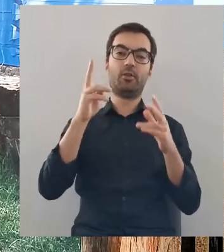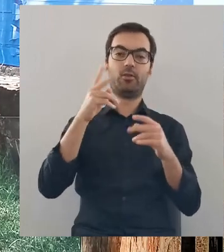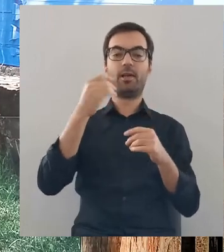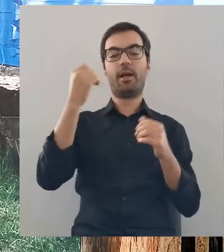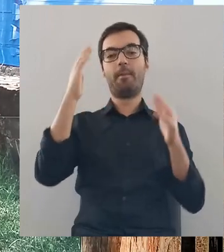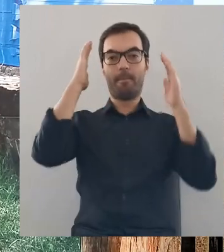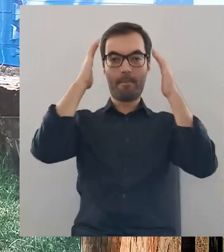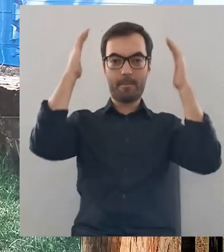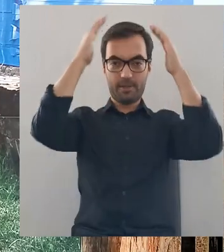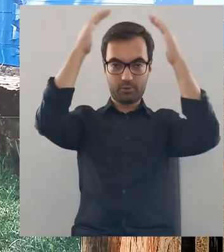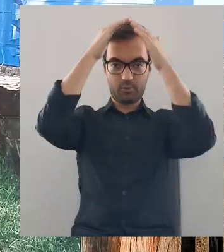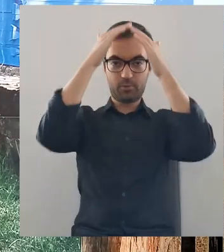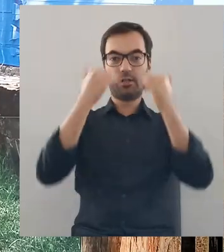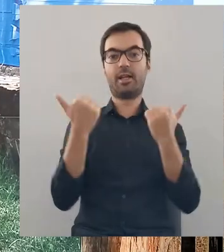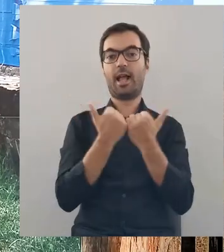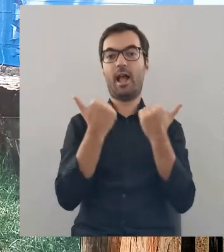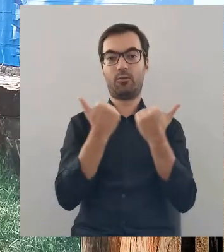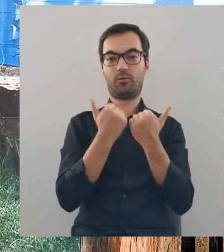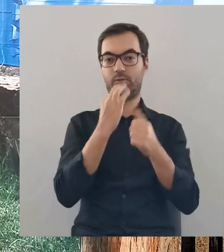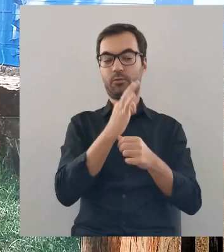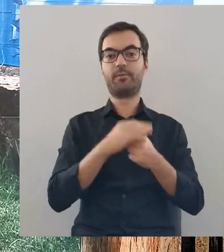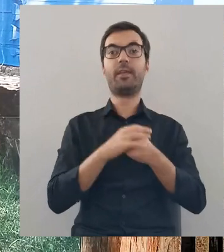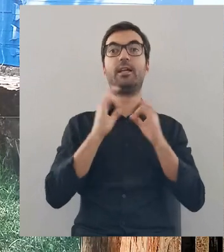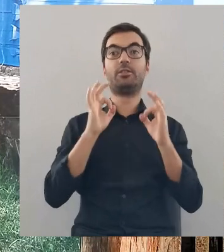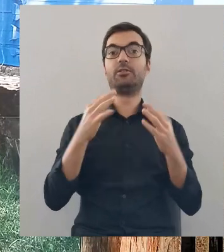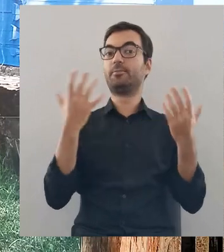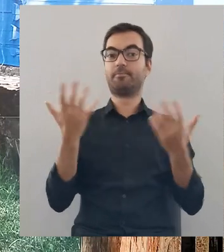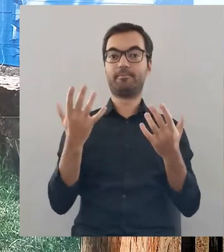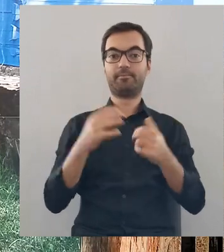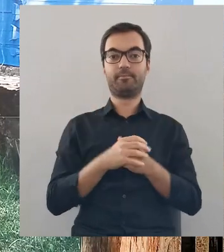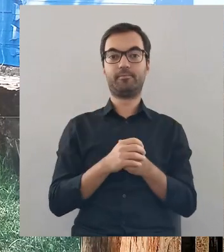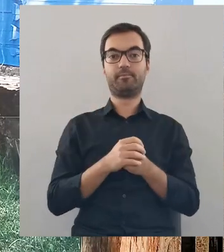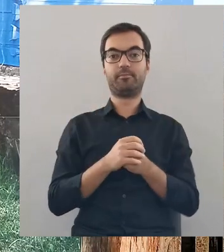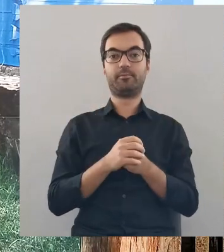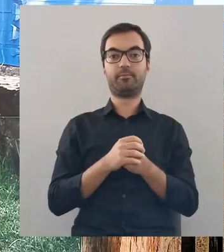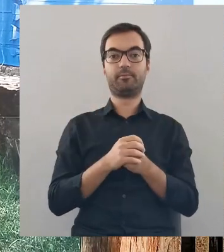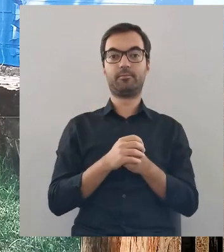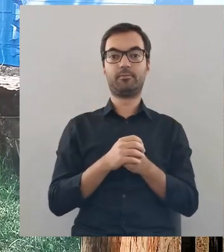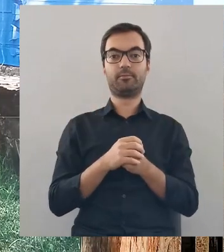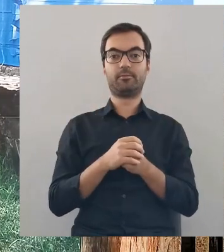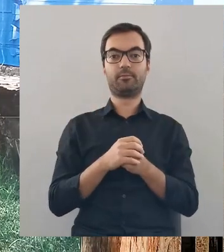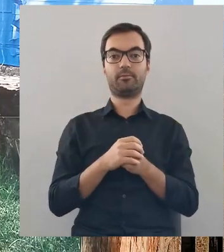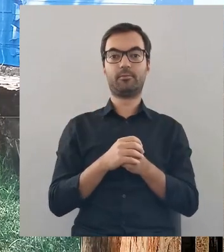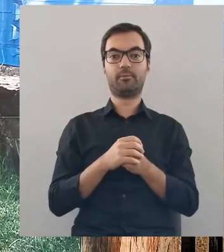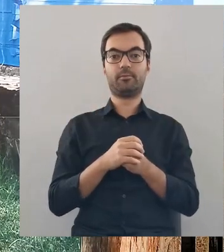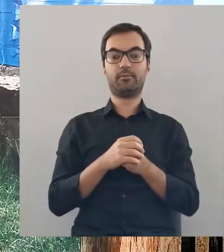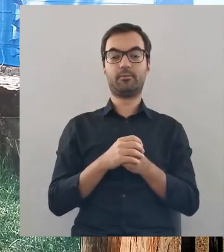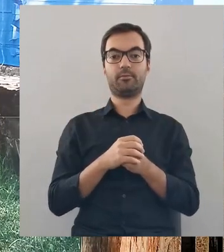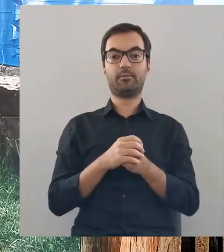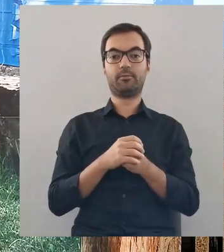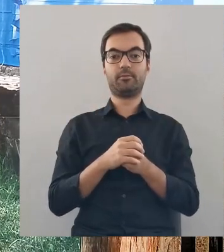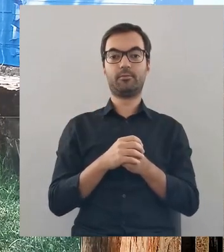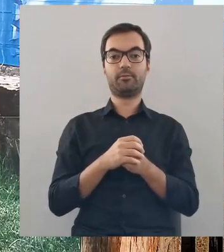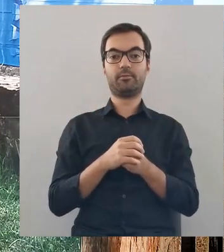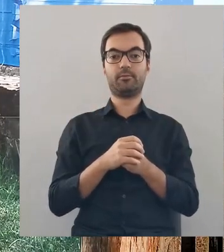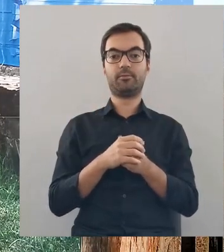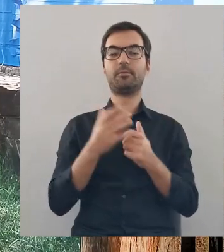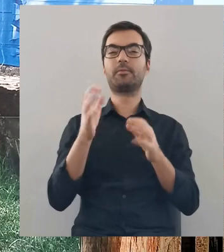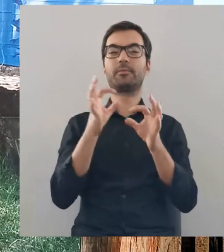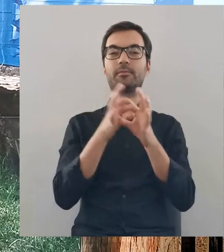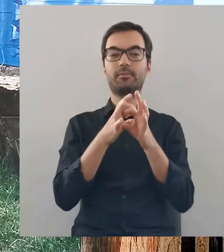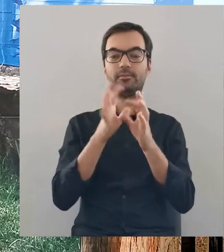krakowscy biskupi. Ale dzisiaj znajdziemy się w miejscu, czyli w tym